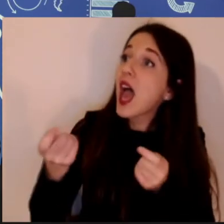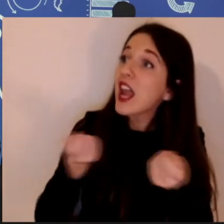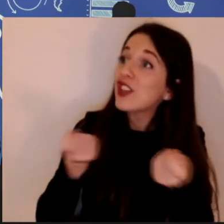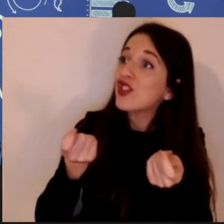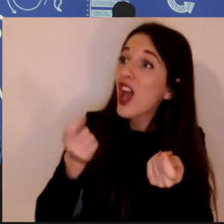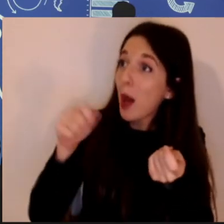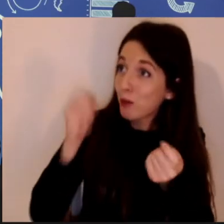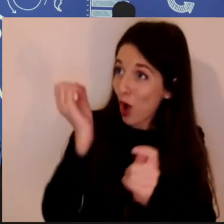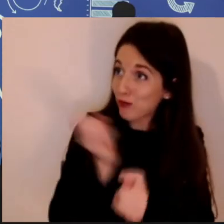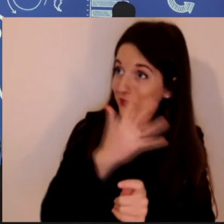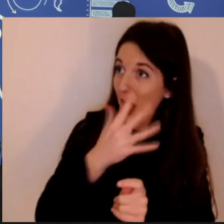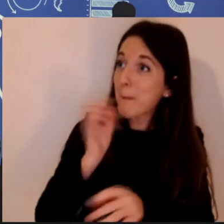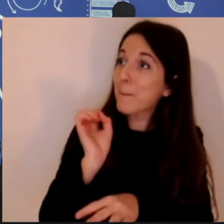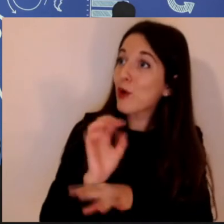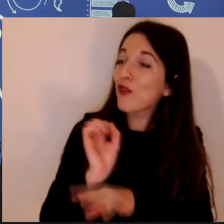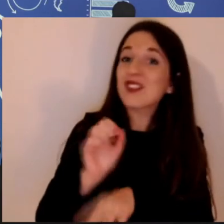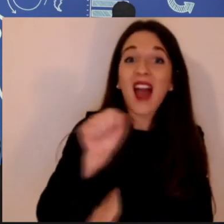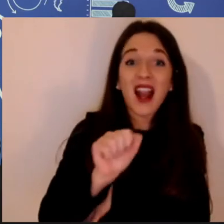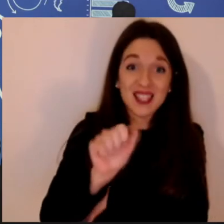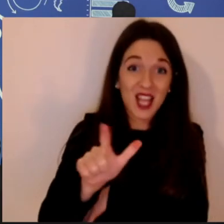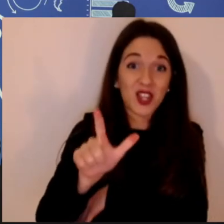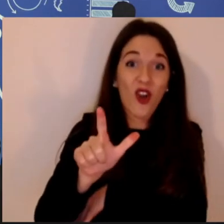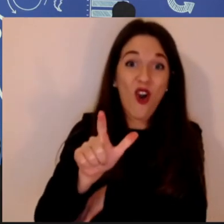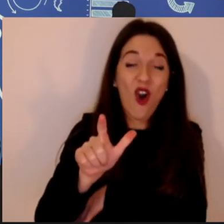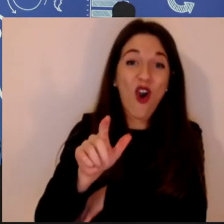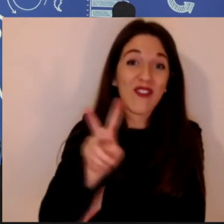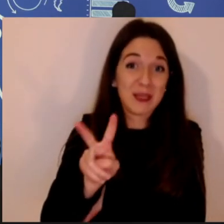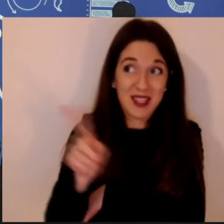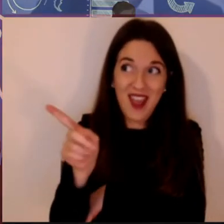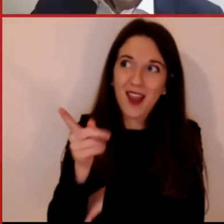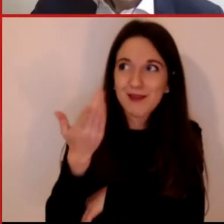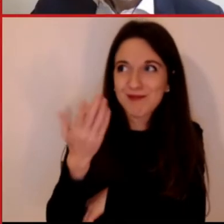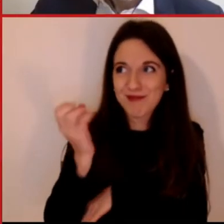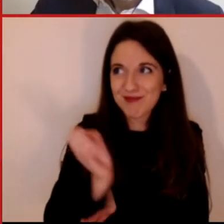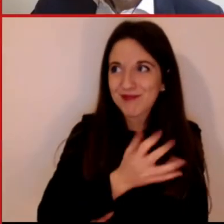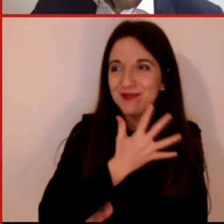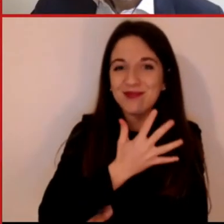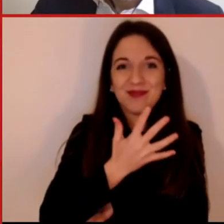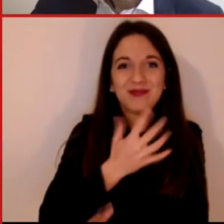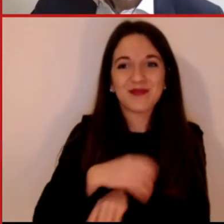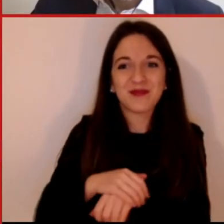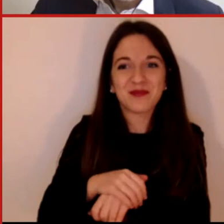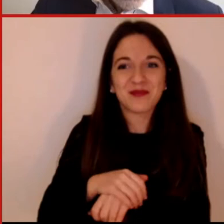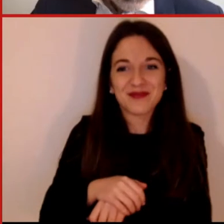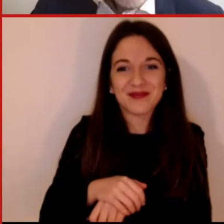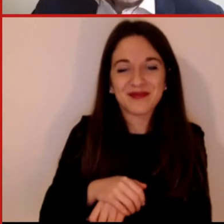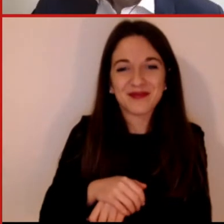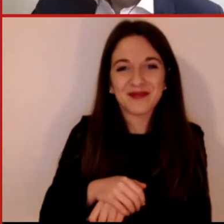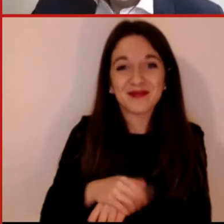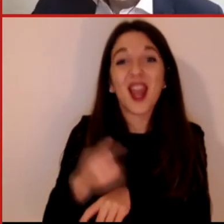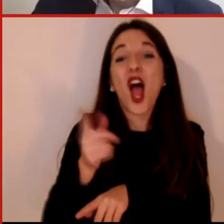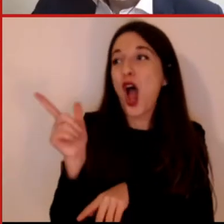professor Alessandro Vespignani, che inizio con l'introdurre. Tra l'altro noi ci siamo conosciuti circa un anno e mezzo fa, ma poi è